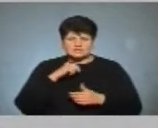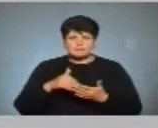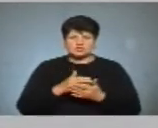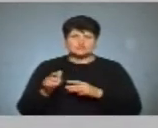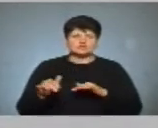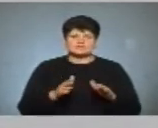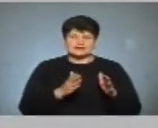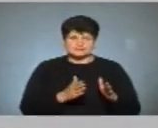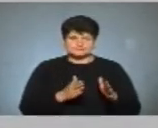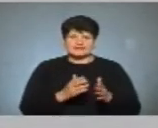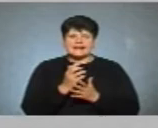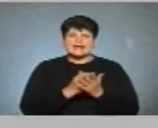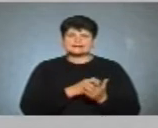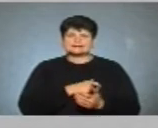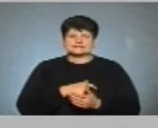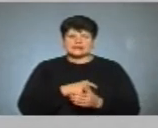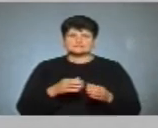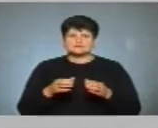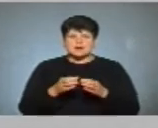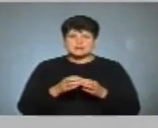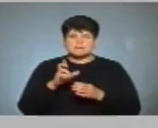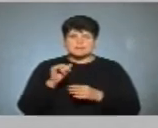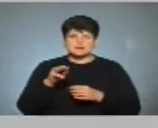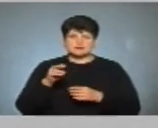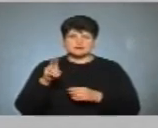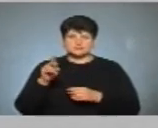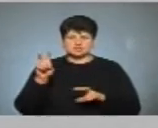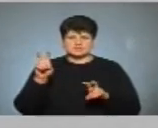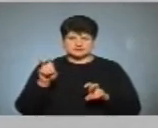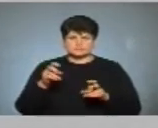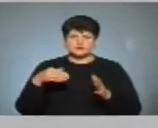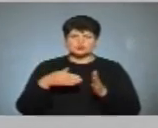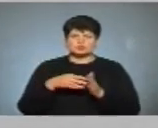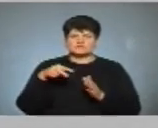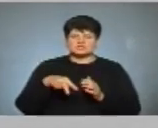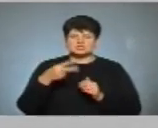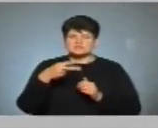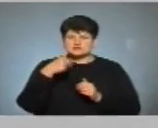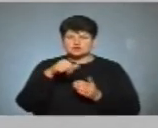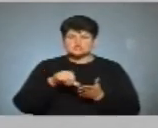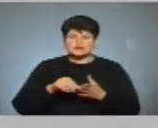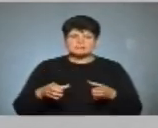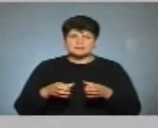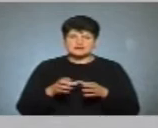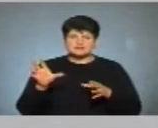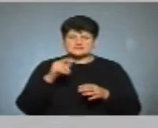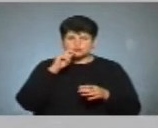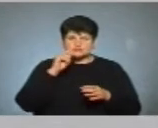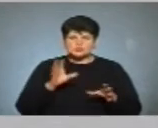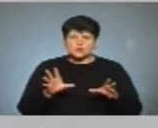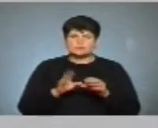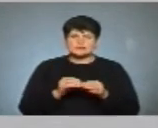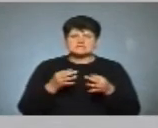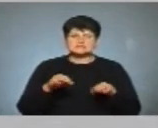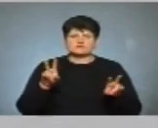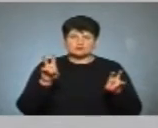діяльність, кандидат від партії «Батьківщина». До 2020 року член партії «Всеукраїнське об'єднання «Свобода»,